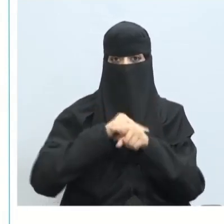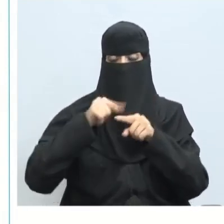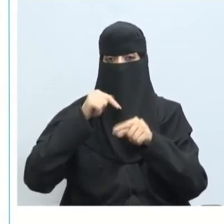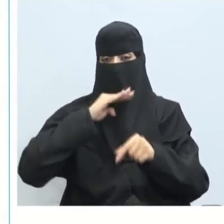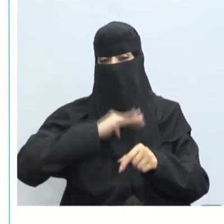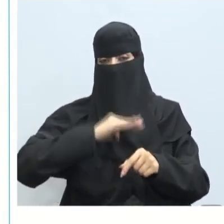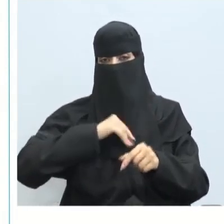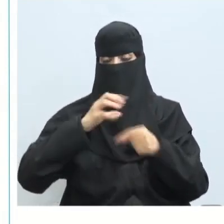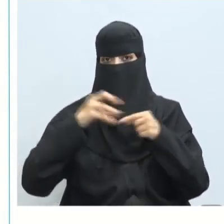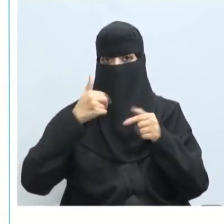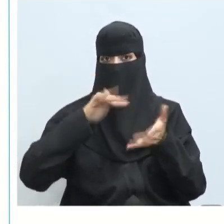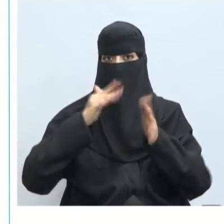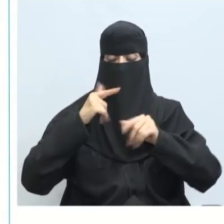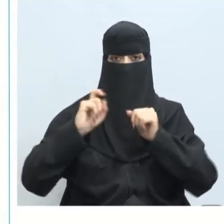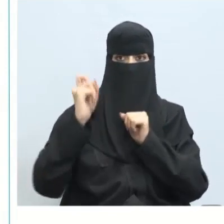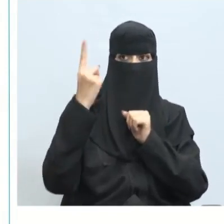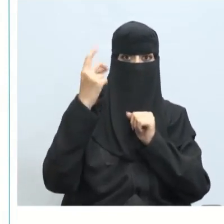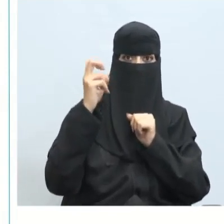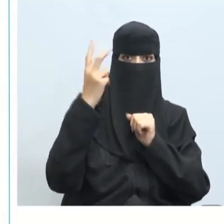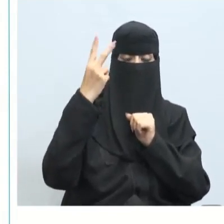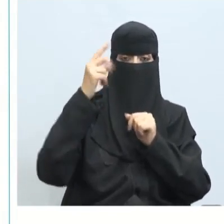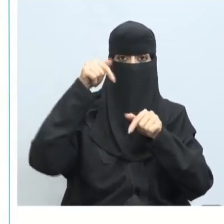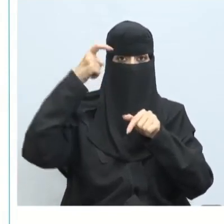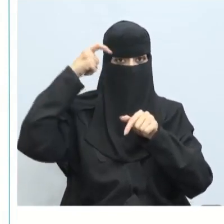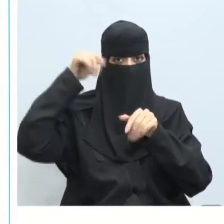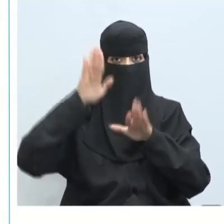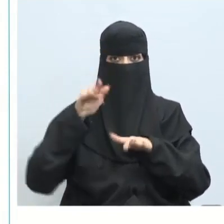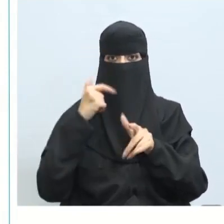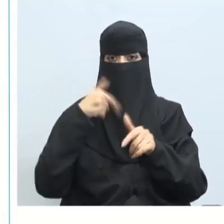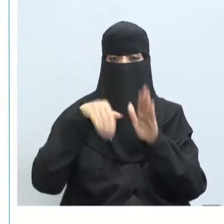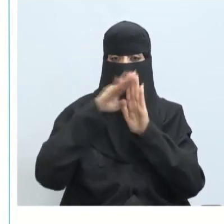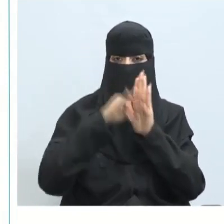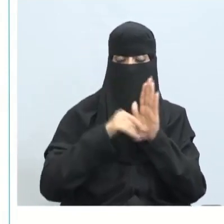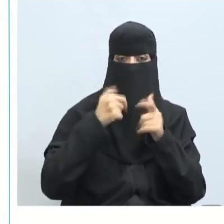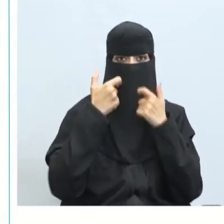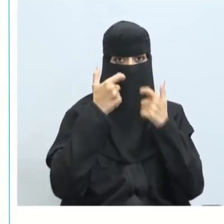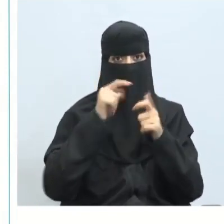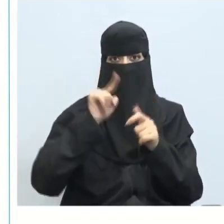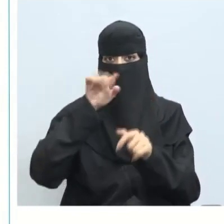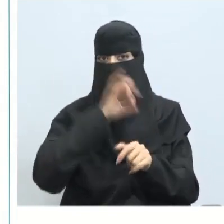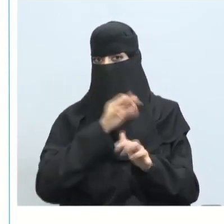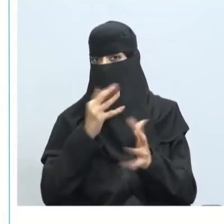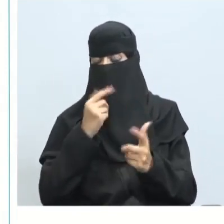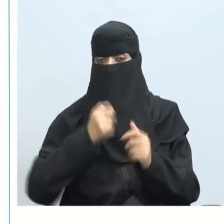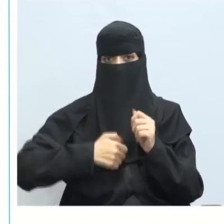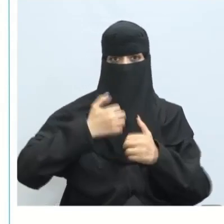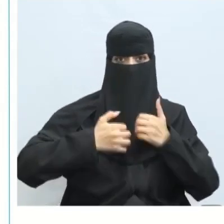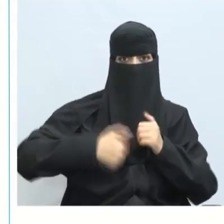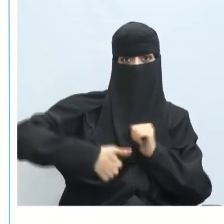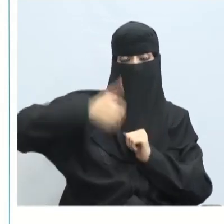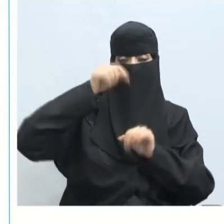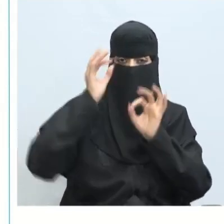سلبي حينما يكون لدينا أولويات تجعلنا نفكر نرتب نركز عن نتائج تشعرنا بالإنجاز